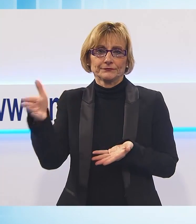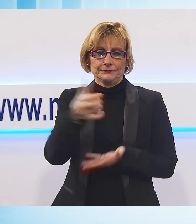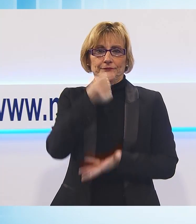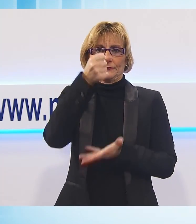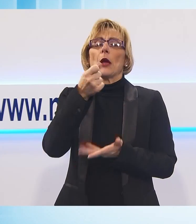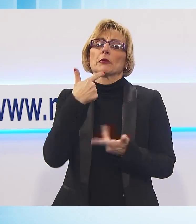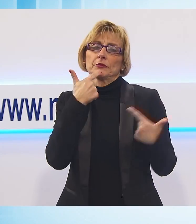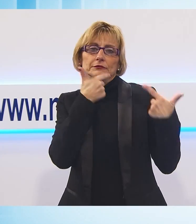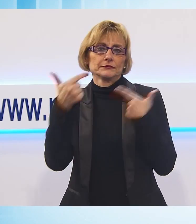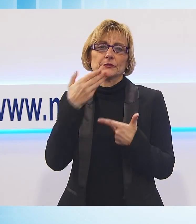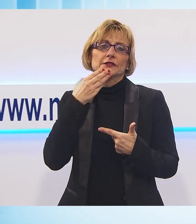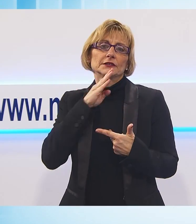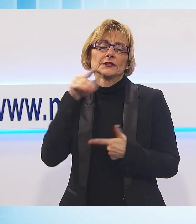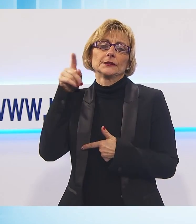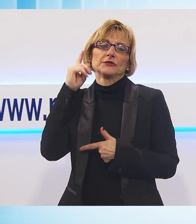misericordia.